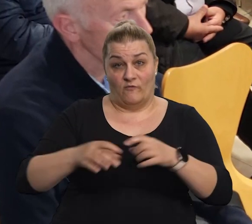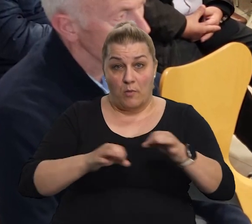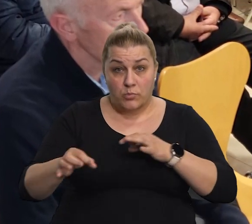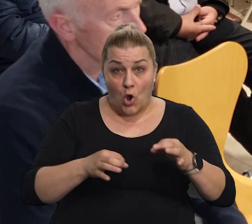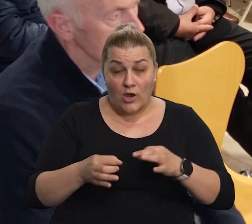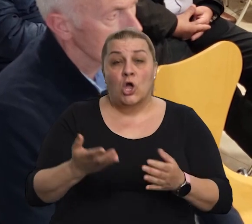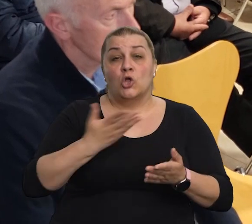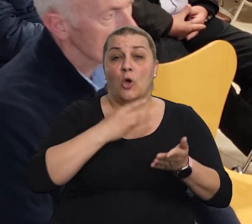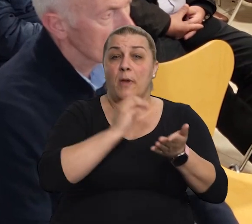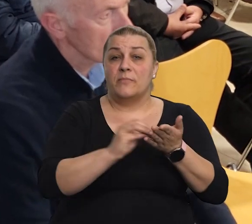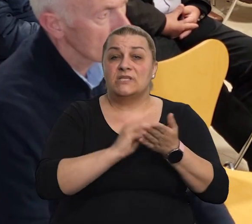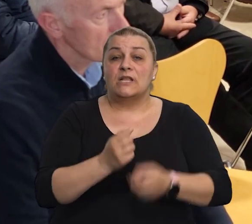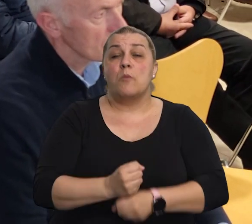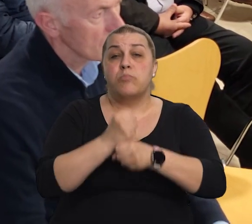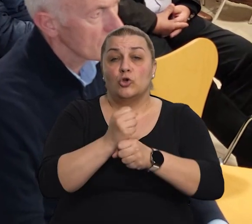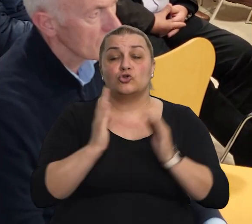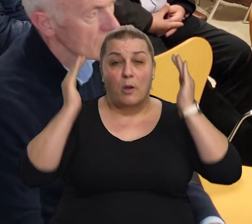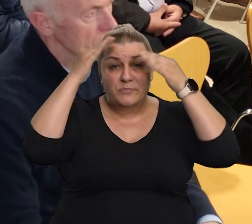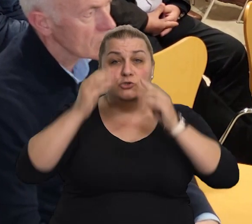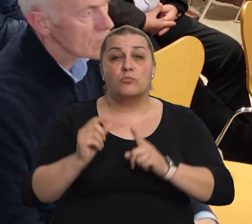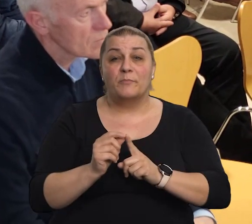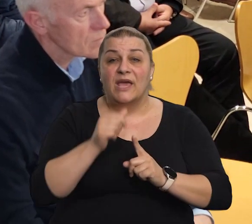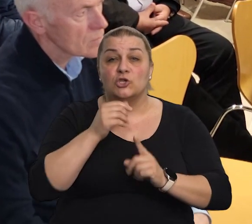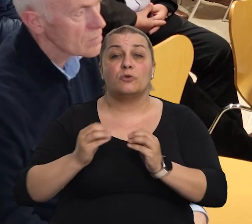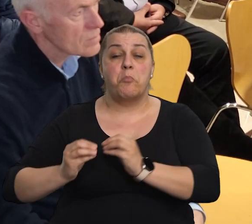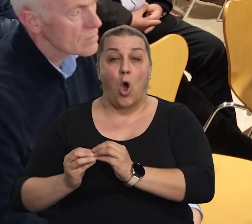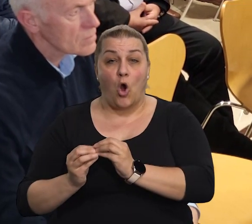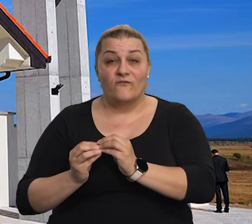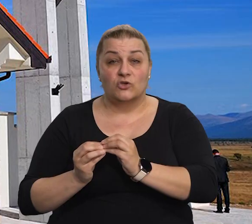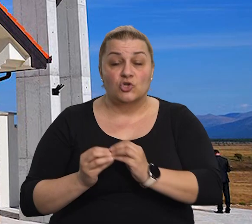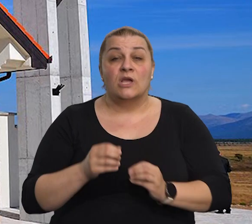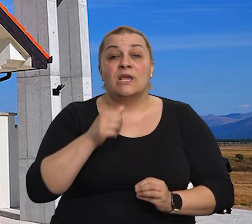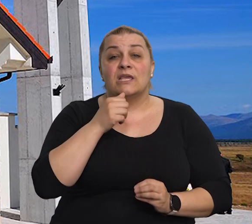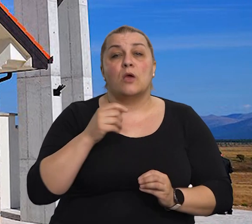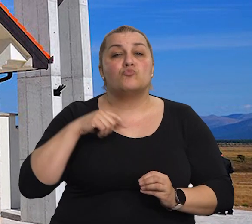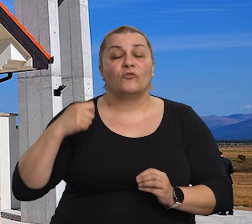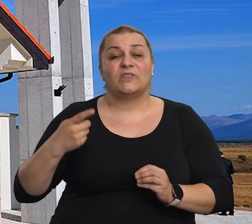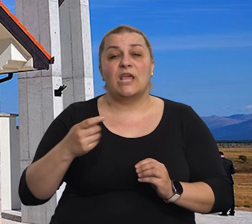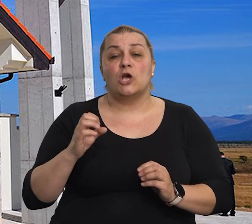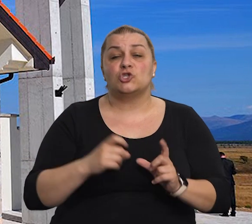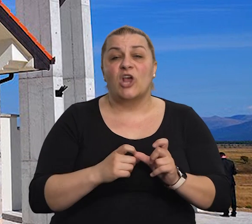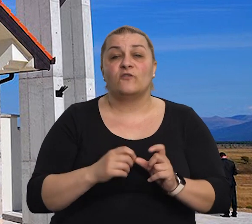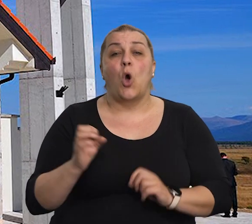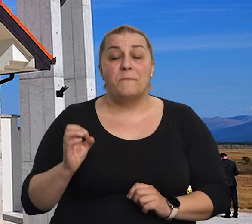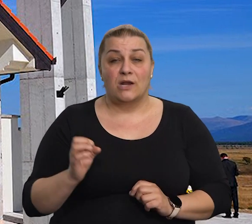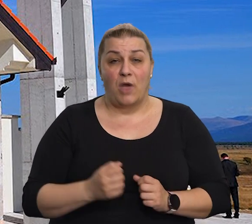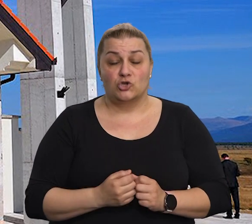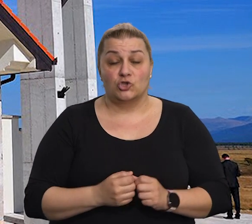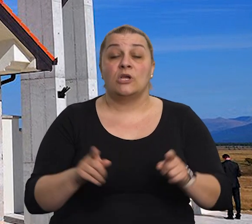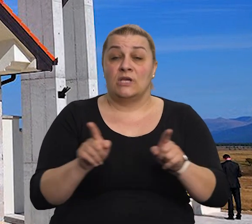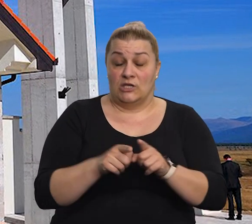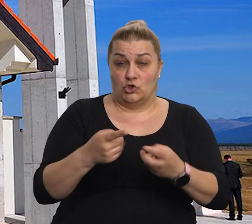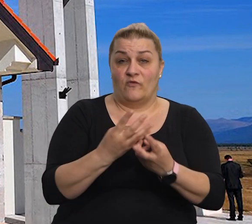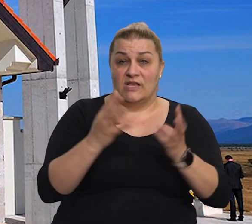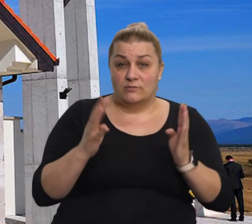dobio i pisanu potporu biskupa Ratka Pelića, biskupa Mile Bogovića i muftije Šefka Omerbašića. Također, zbor je u